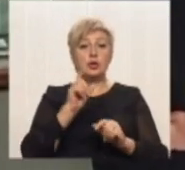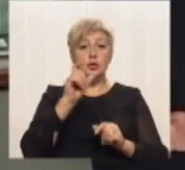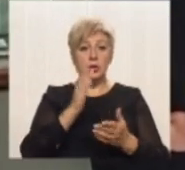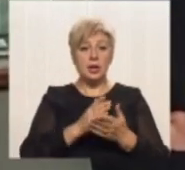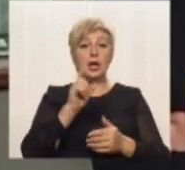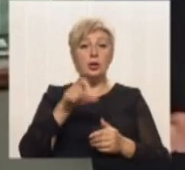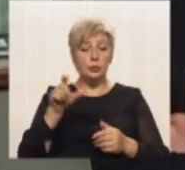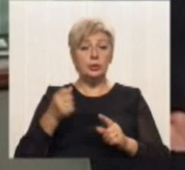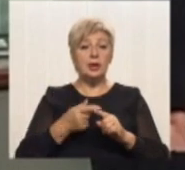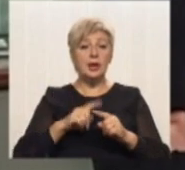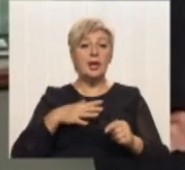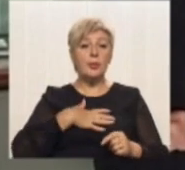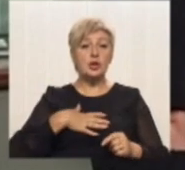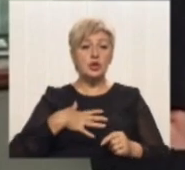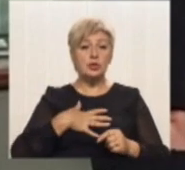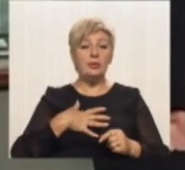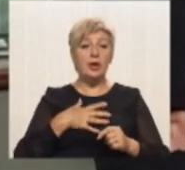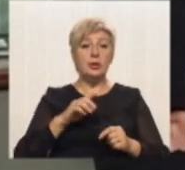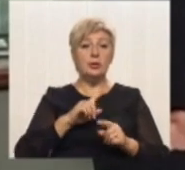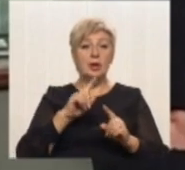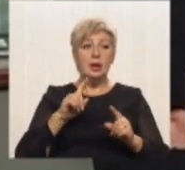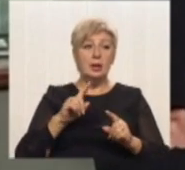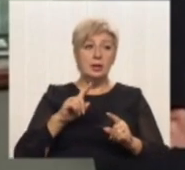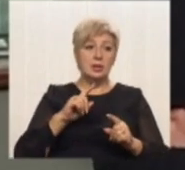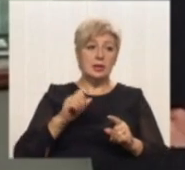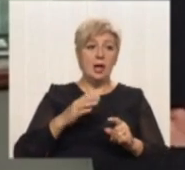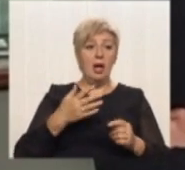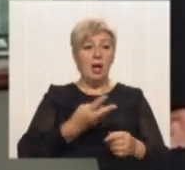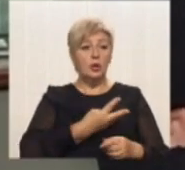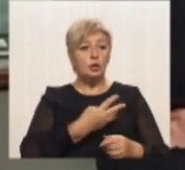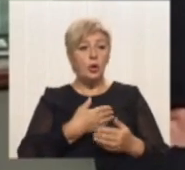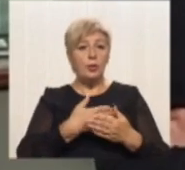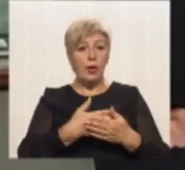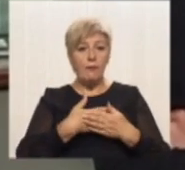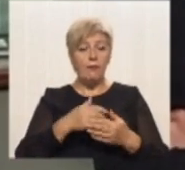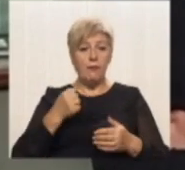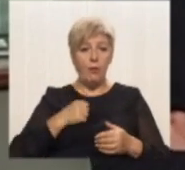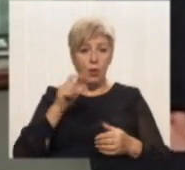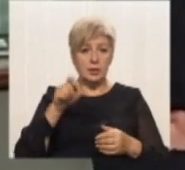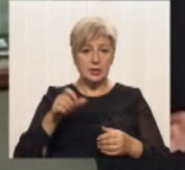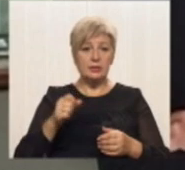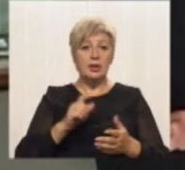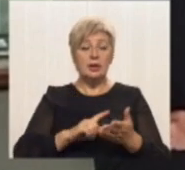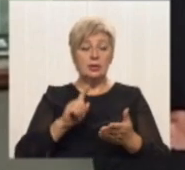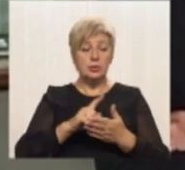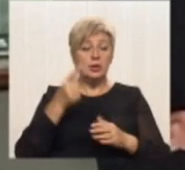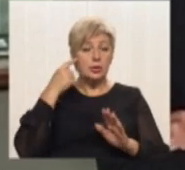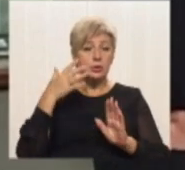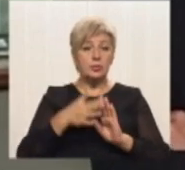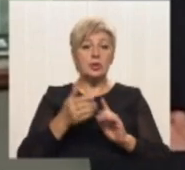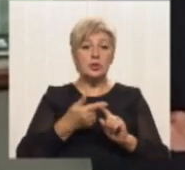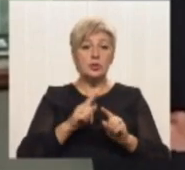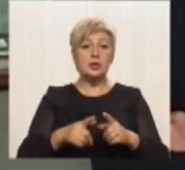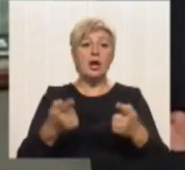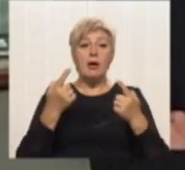за події, і на той час переживали за добровольців, під свою відповідальність. це, маєте розуміти, що це велика відповідальність, музейний